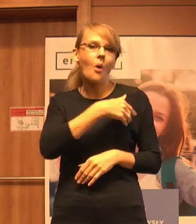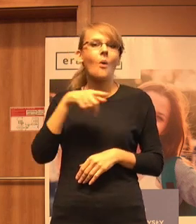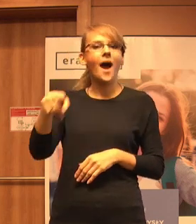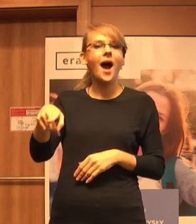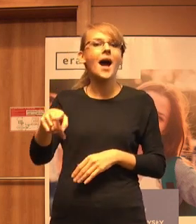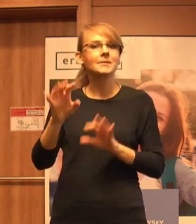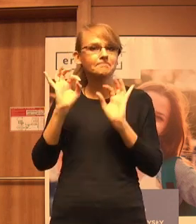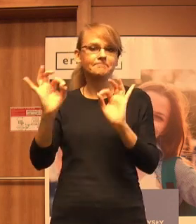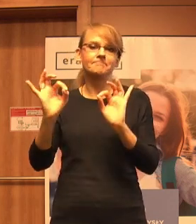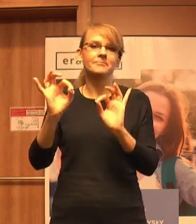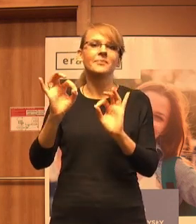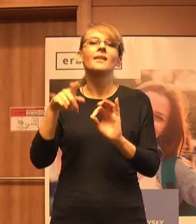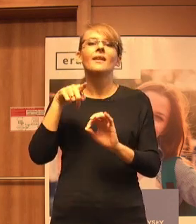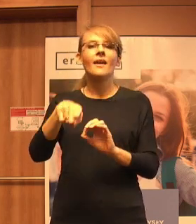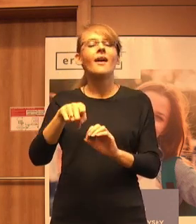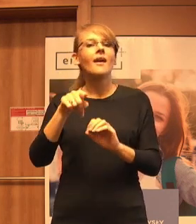założenia edukacji,